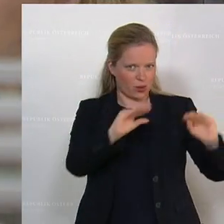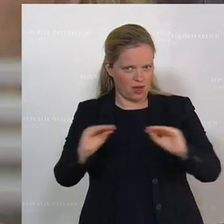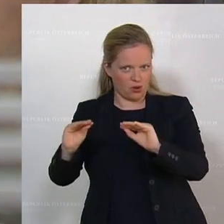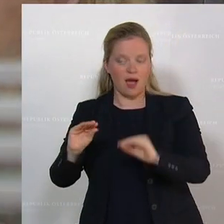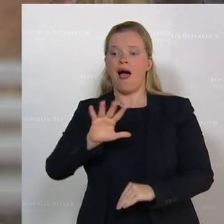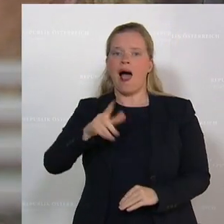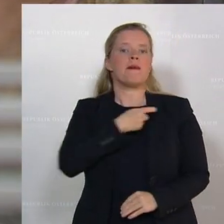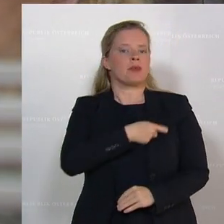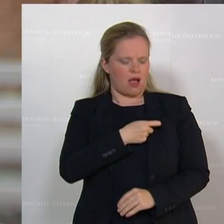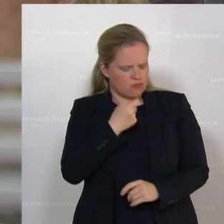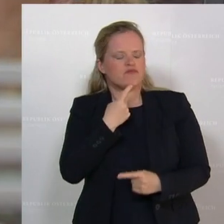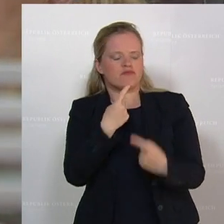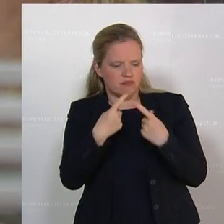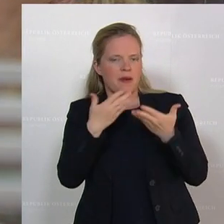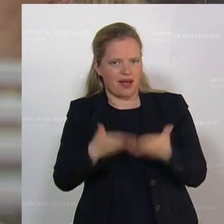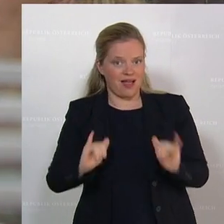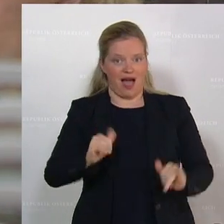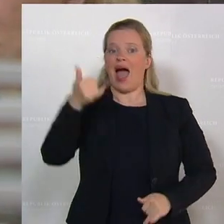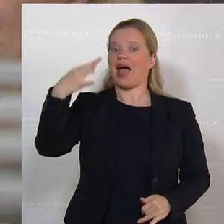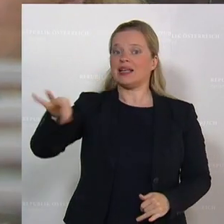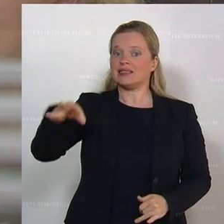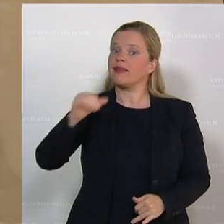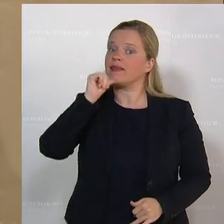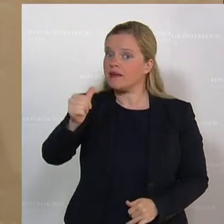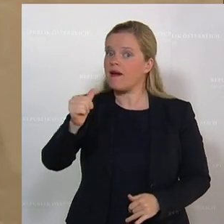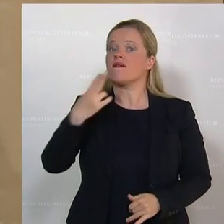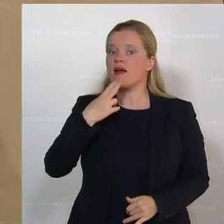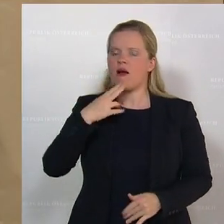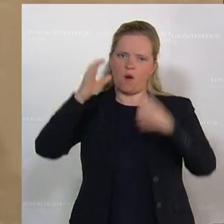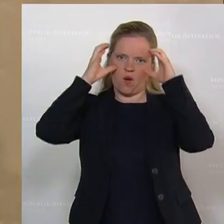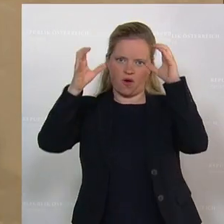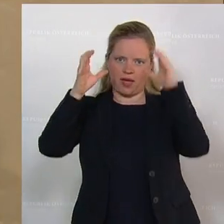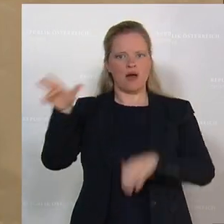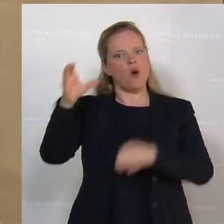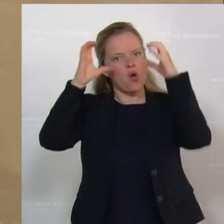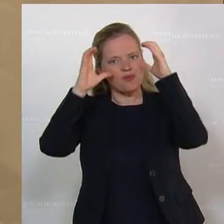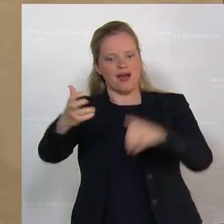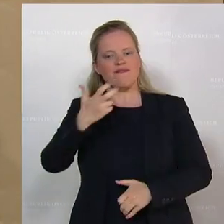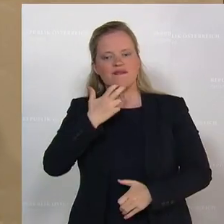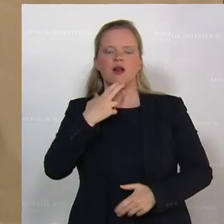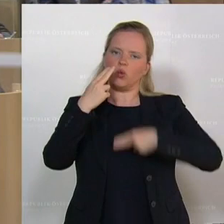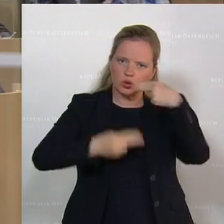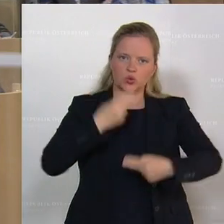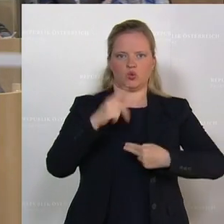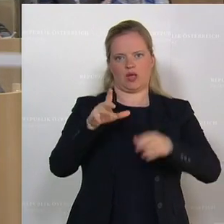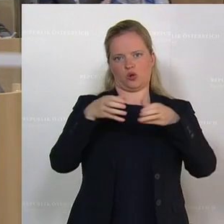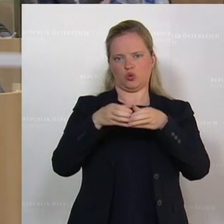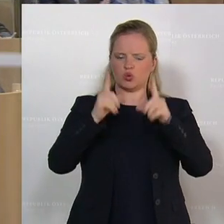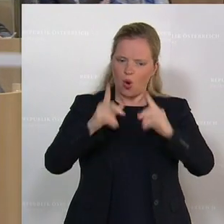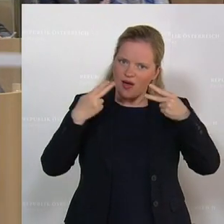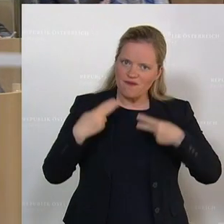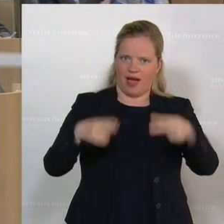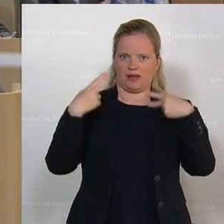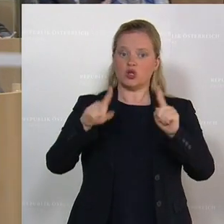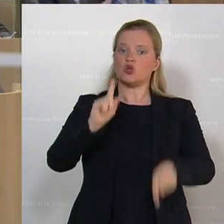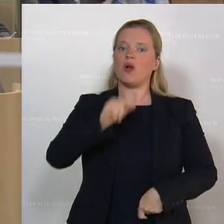gesprächsbereit, nur eine Partei nicht, nämlich die ÖVP. Die ÖVP wollte, dass der Untersuchungsausschuss weitergeht und nicht, dass